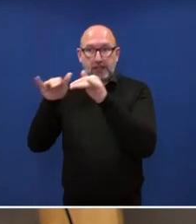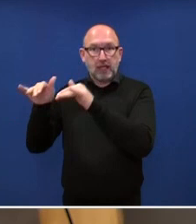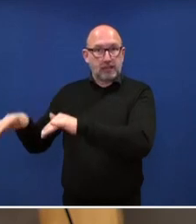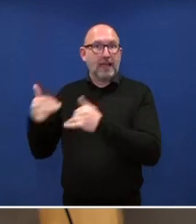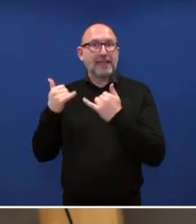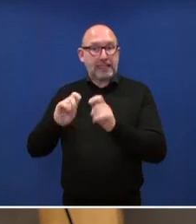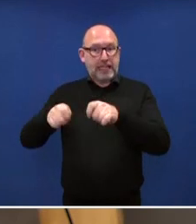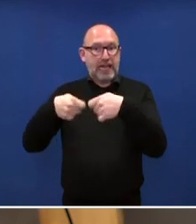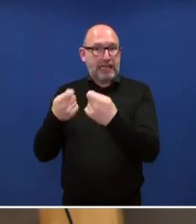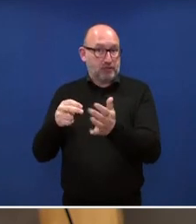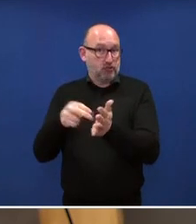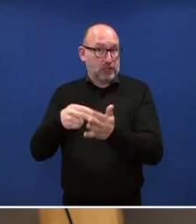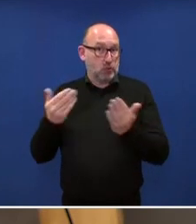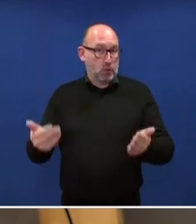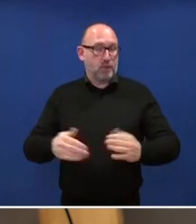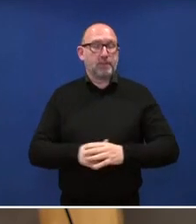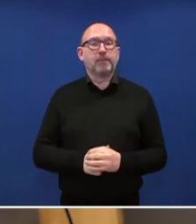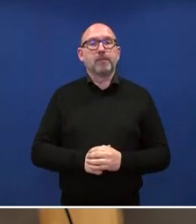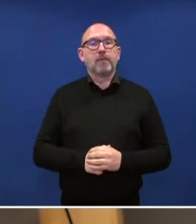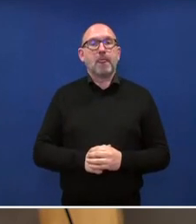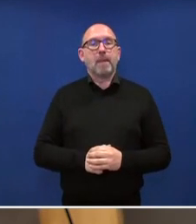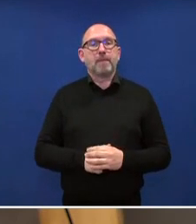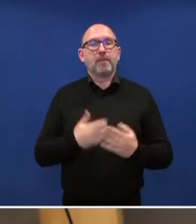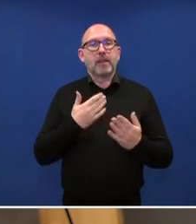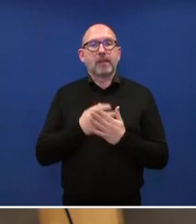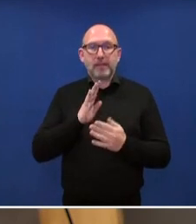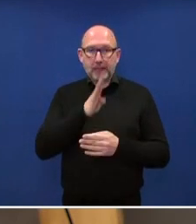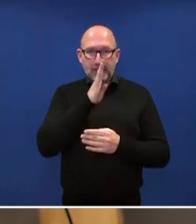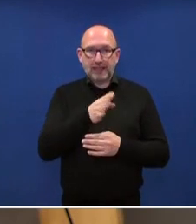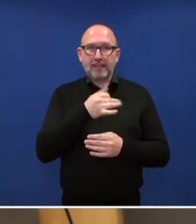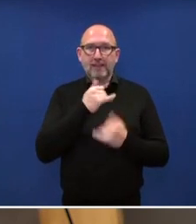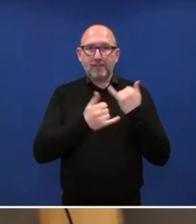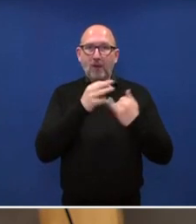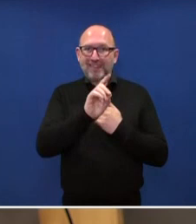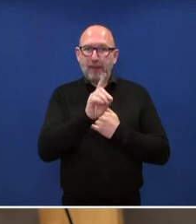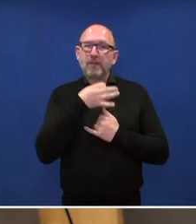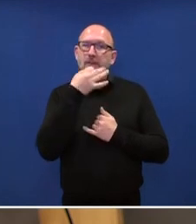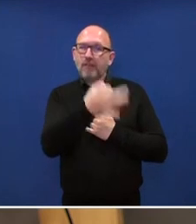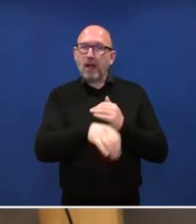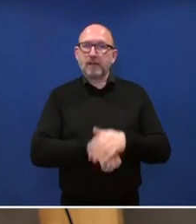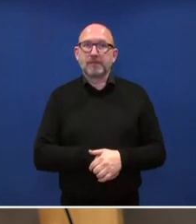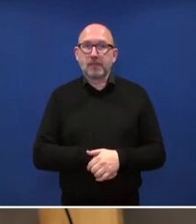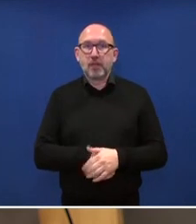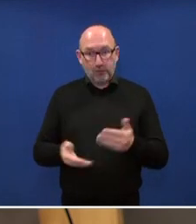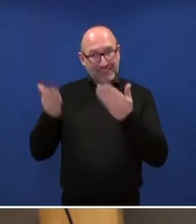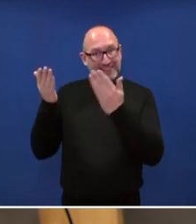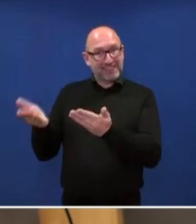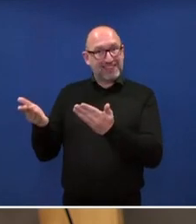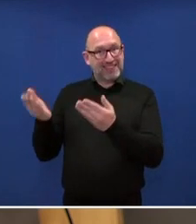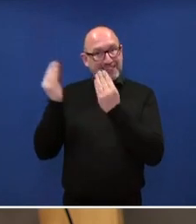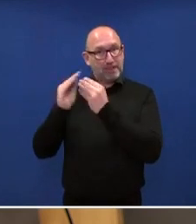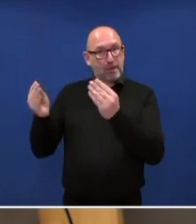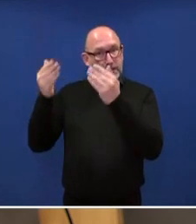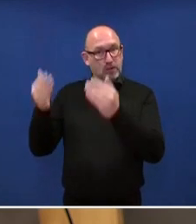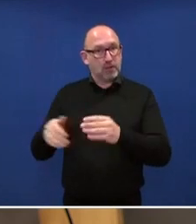Erkenntnis stand. Die Frage richtet sich mehr an Frau Demmer. Wie lange kann vor diesem Hintergrund der